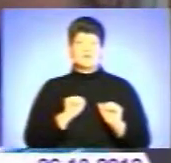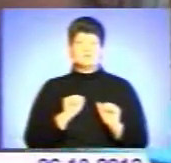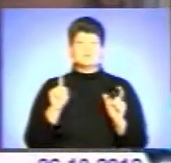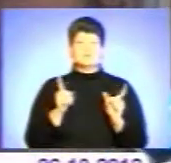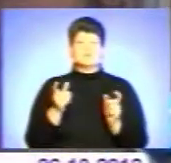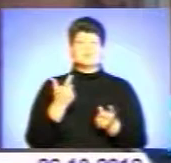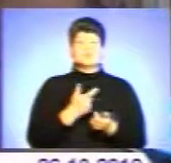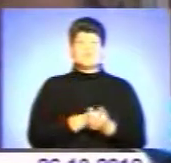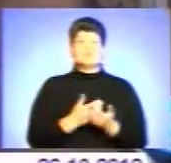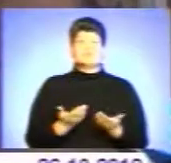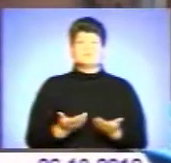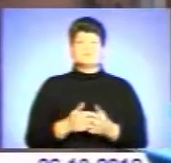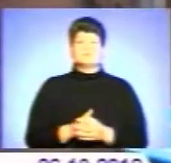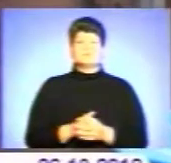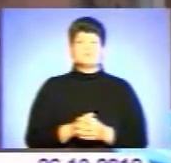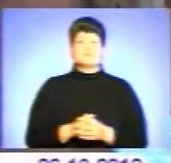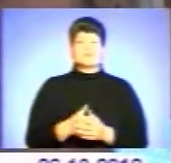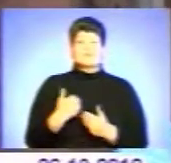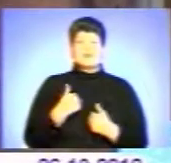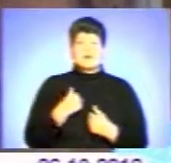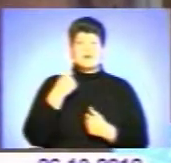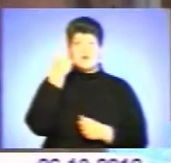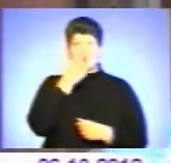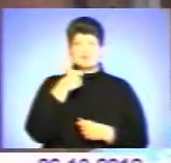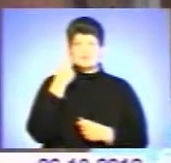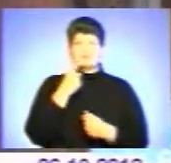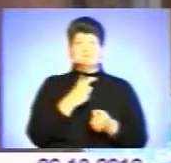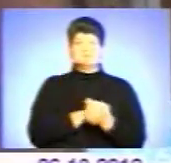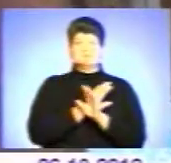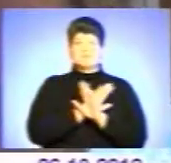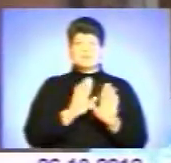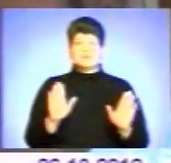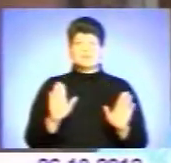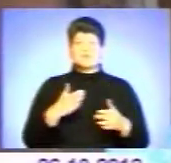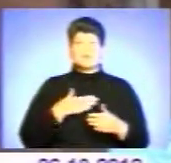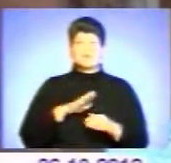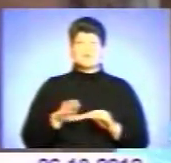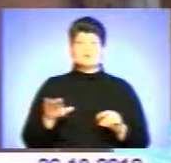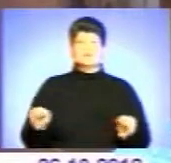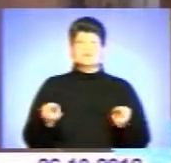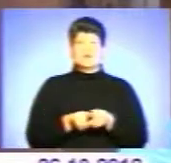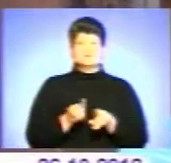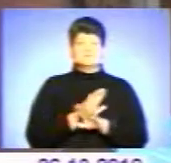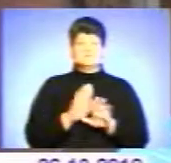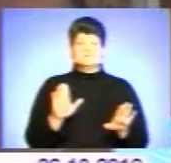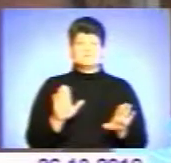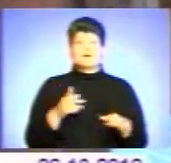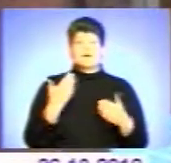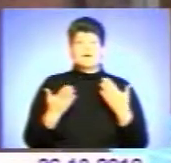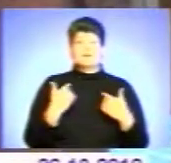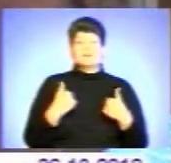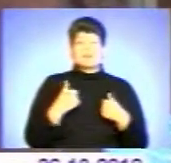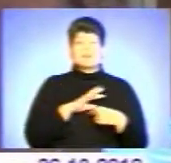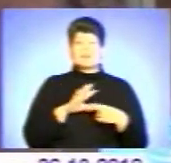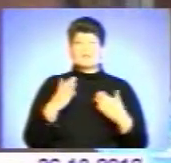щеплення? Ну, я особисто не буду щепитися. І мої діти також, напевно. Але я не